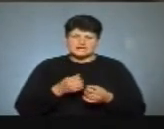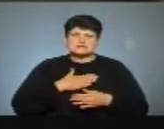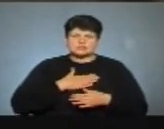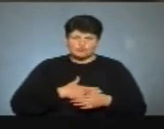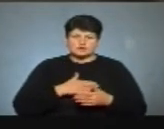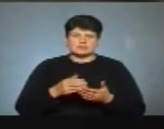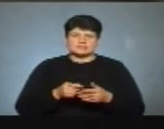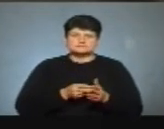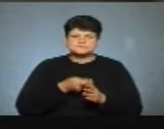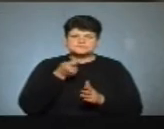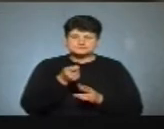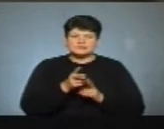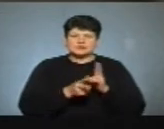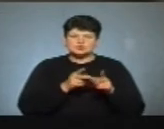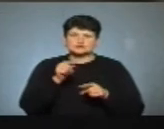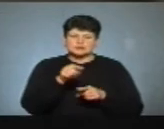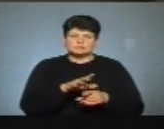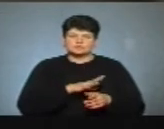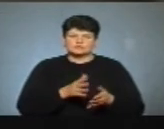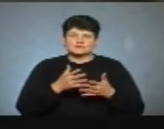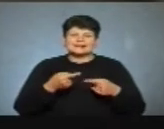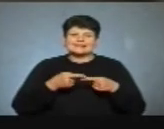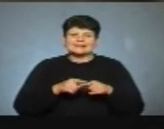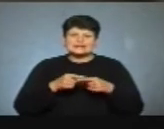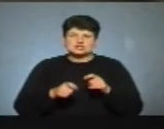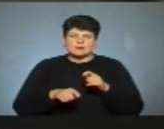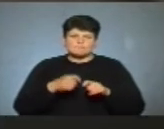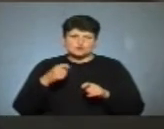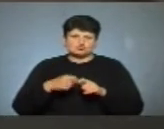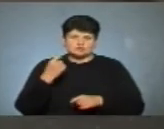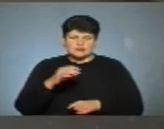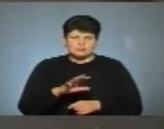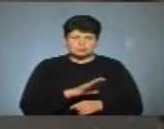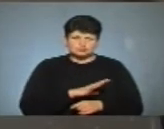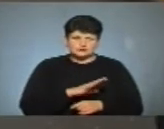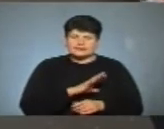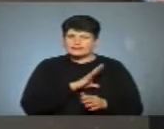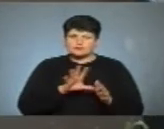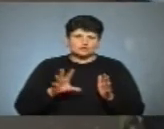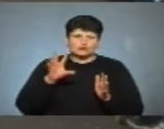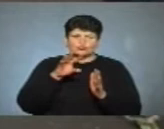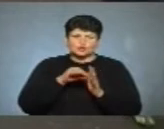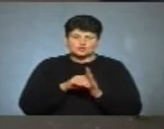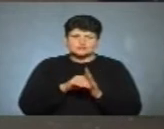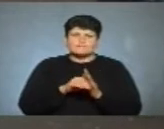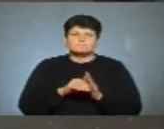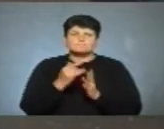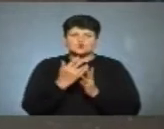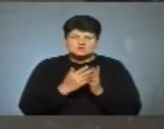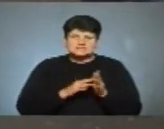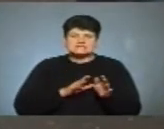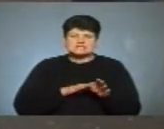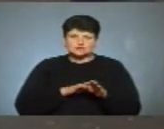оскільки там було встановлено судом, що були технічні порушення, не було включено, процедура була дотримана